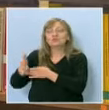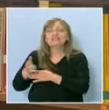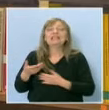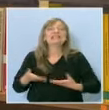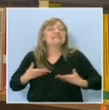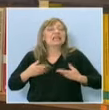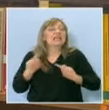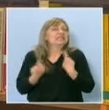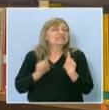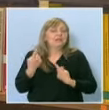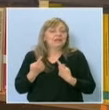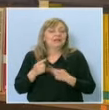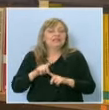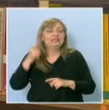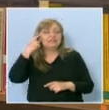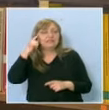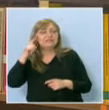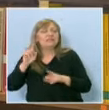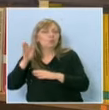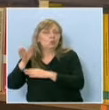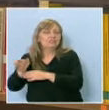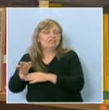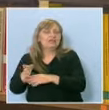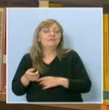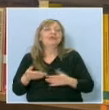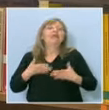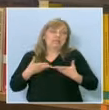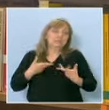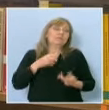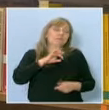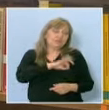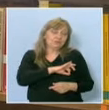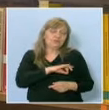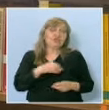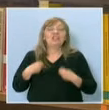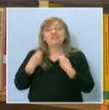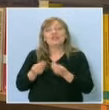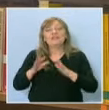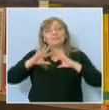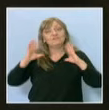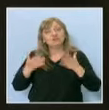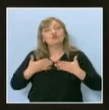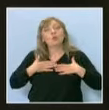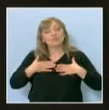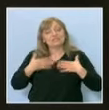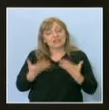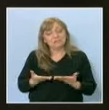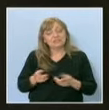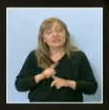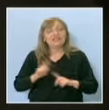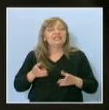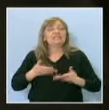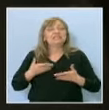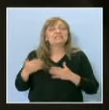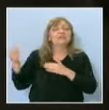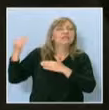забавлявам. И сега не мисля да отида с... Естествено, че искам да спечеля и ще давам всичко от себе си. Но не искам